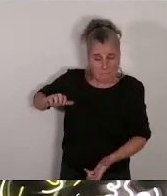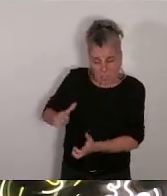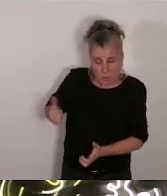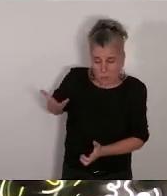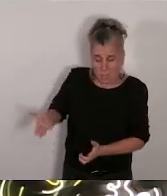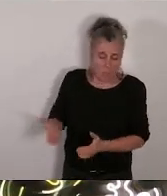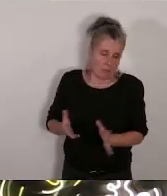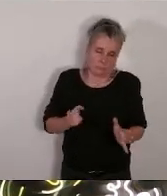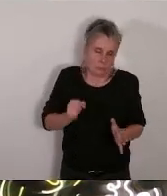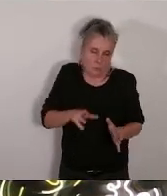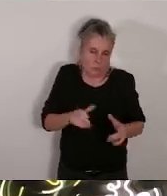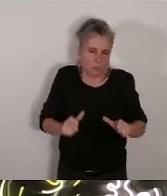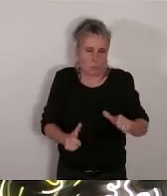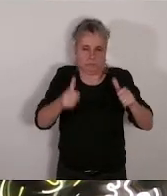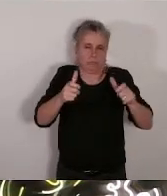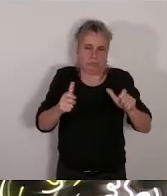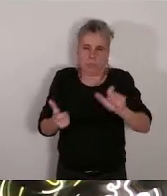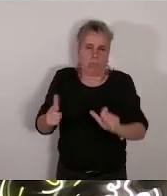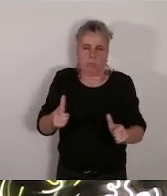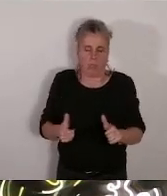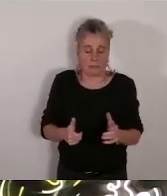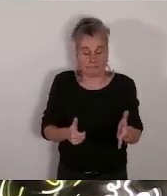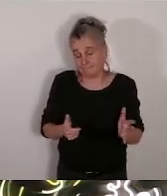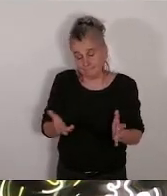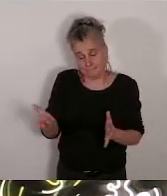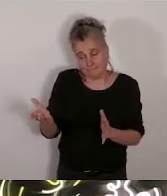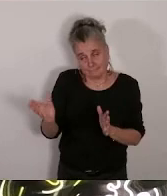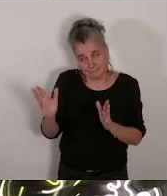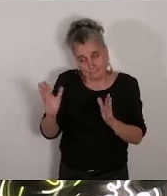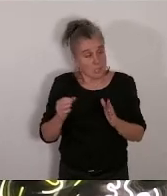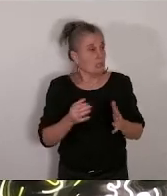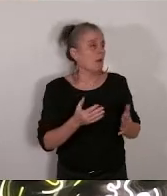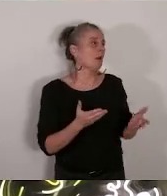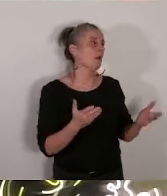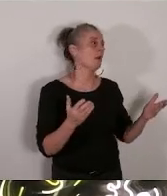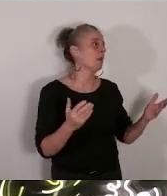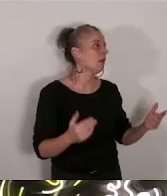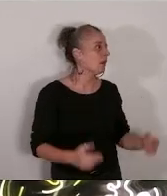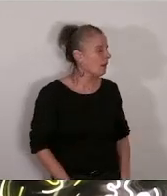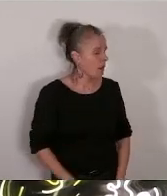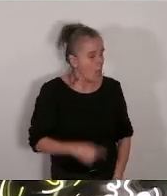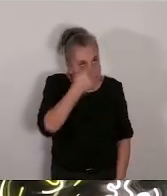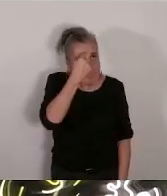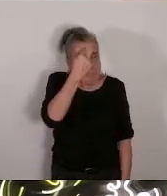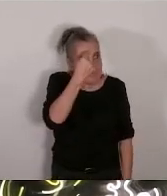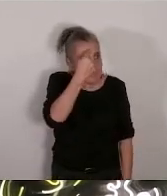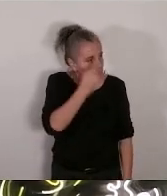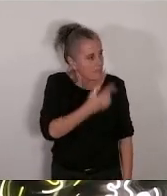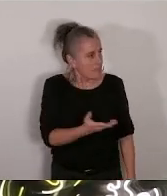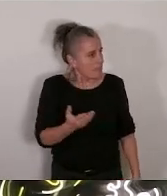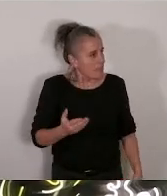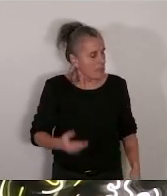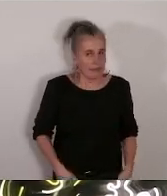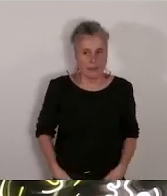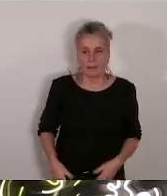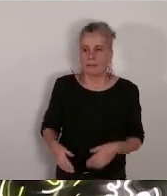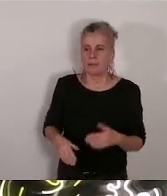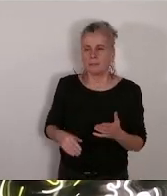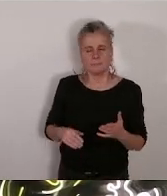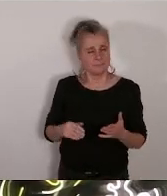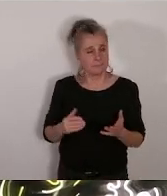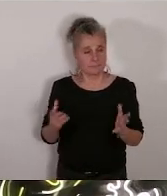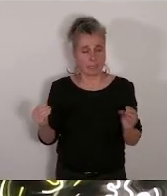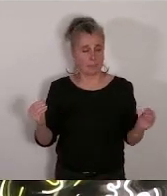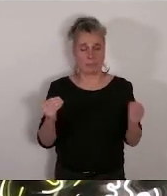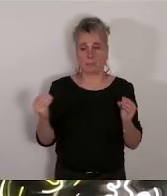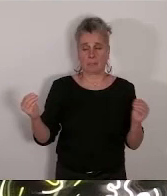attendez vous allez être surprise chère Madame la maire encore une fois il a énoncé la méditerranée entre les intentions parodie c